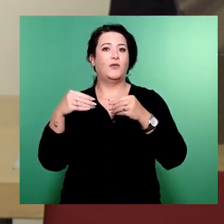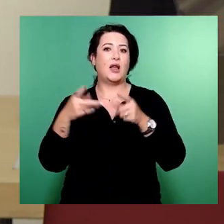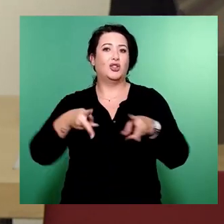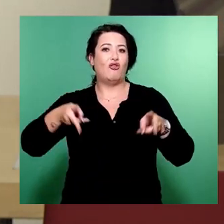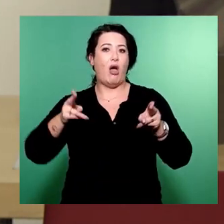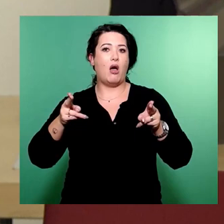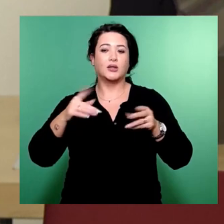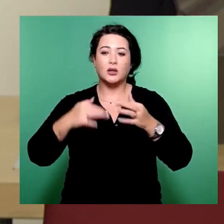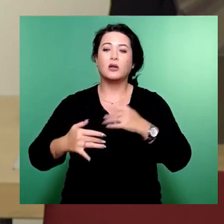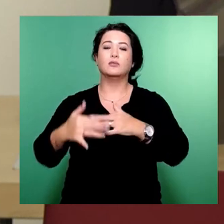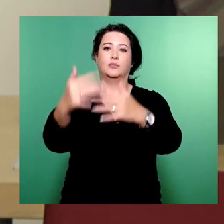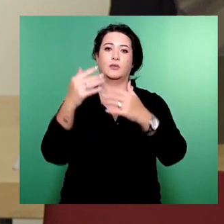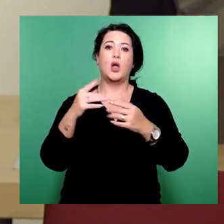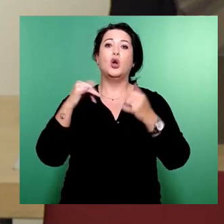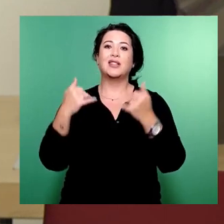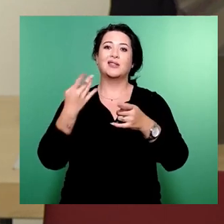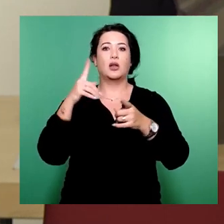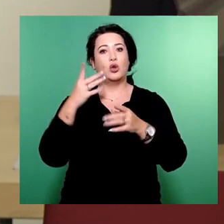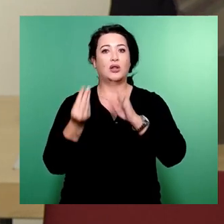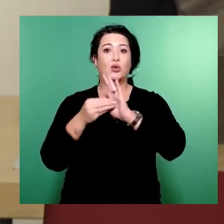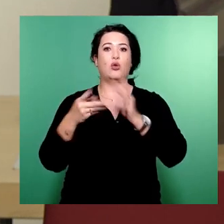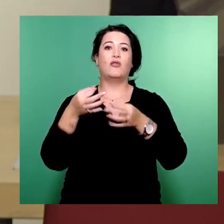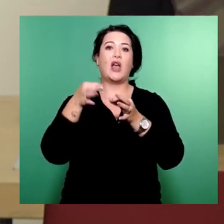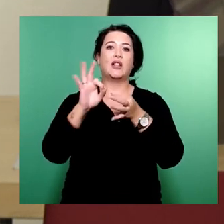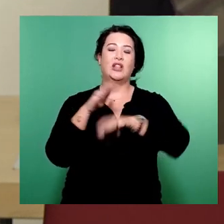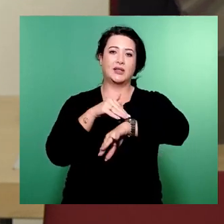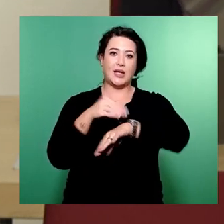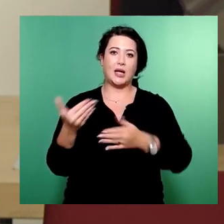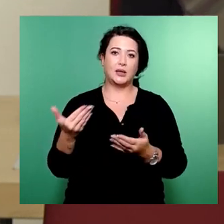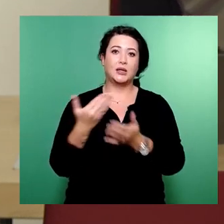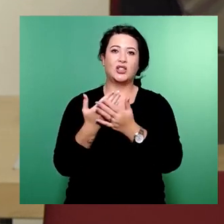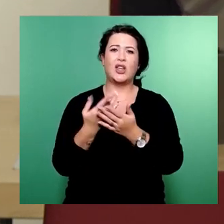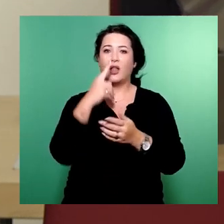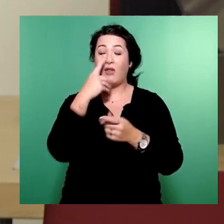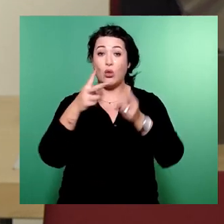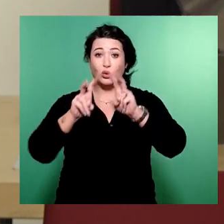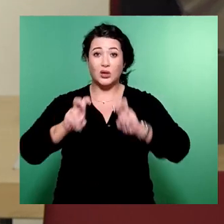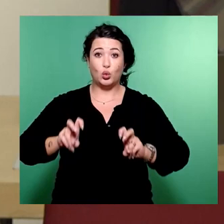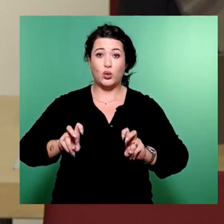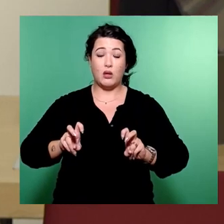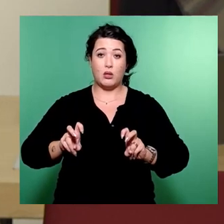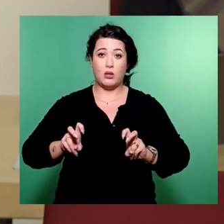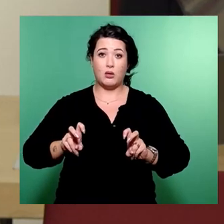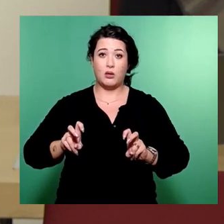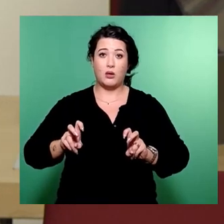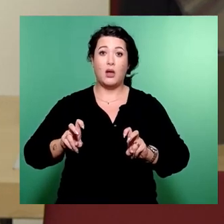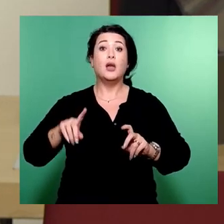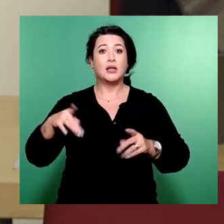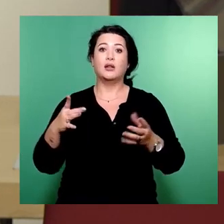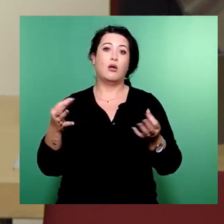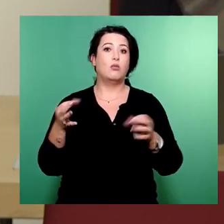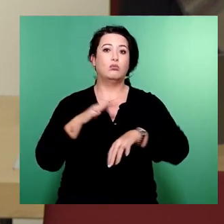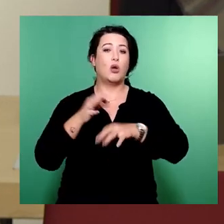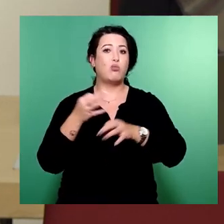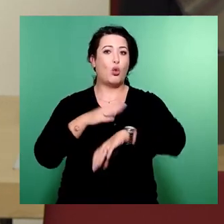Stichwort Adventszeit. Und solche Untersuchungen, die sind eben nach fünf bis sechs